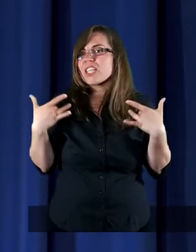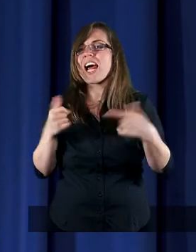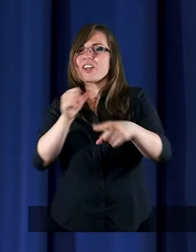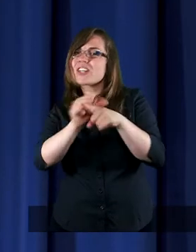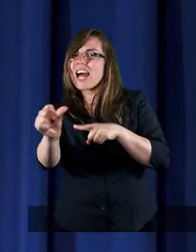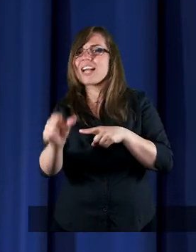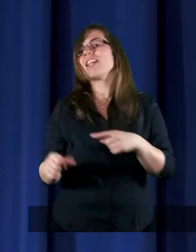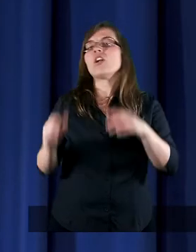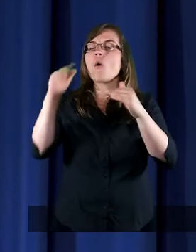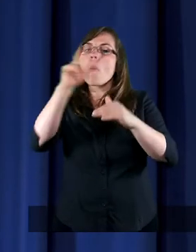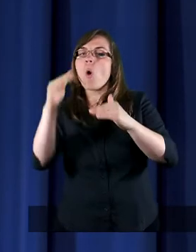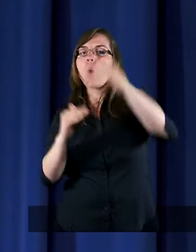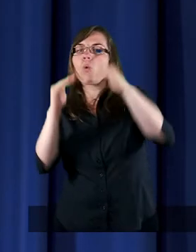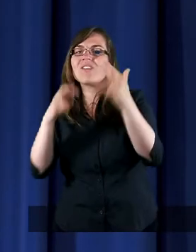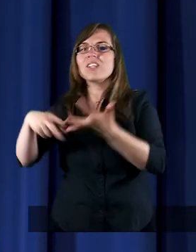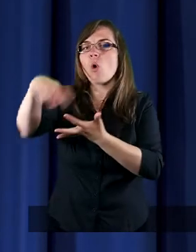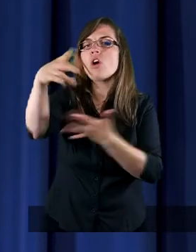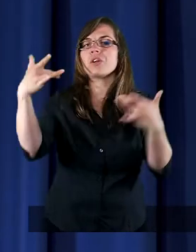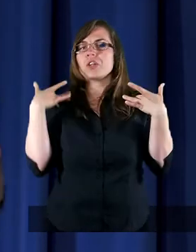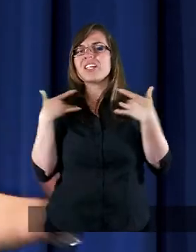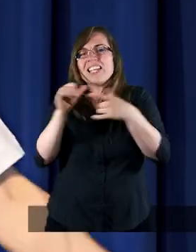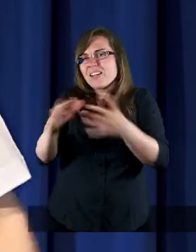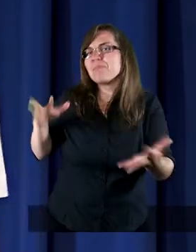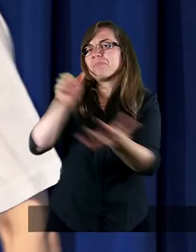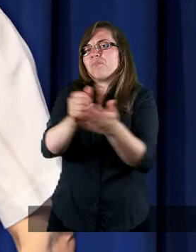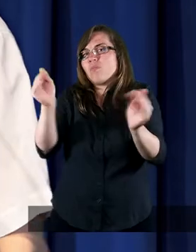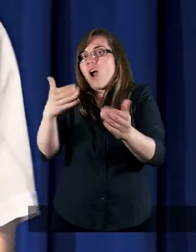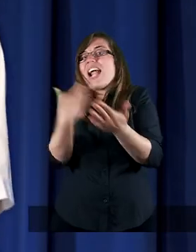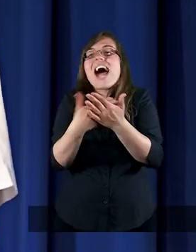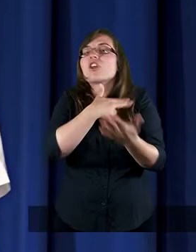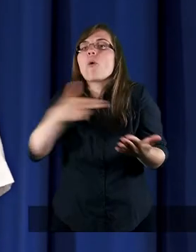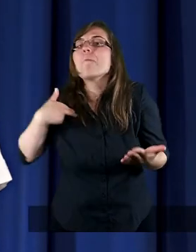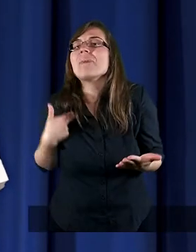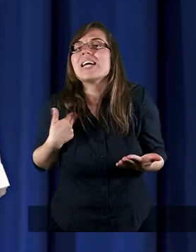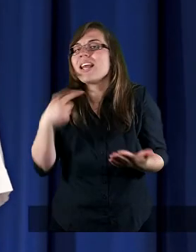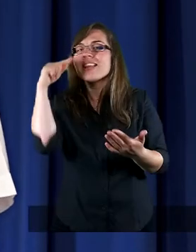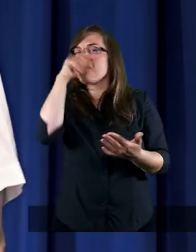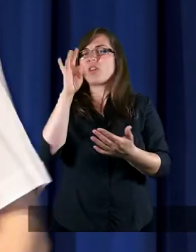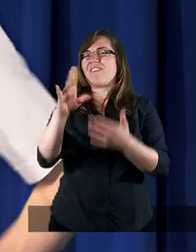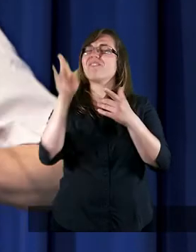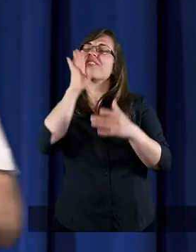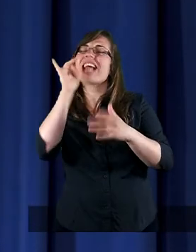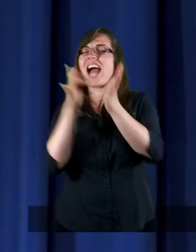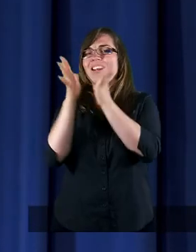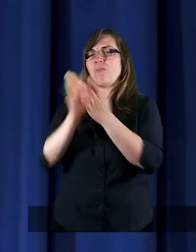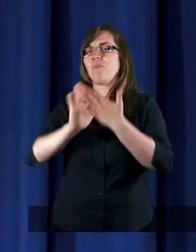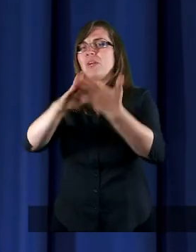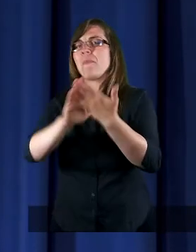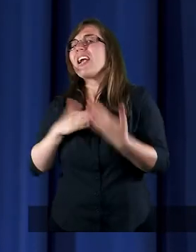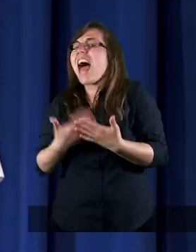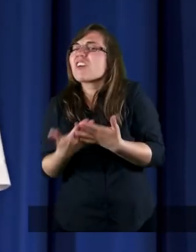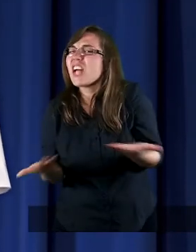równiku naszego życia. Kochani, dlaczego my tak nie potrafimy przebaczać? Z dwóch powodów.